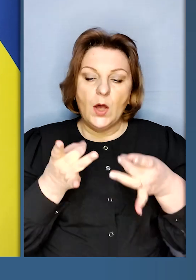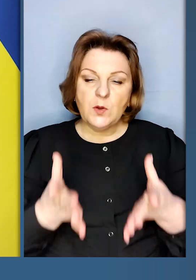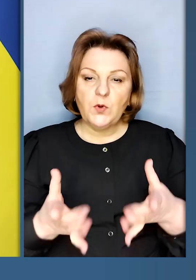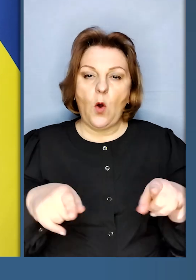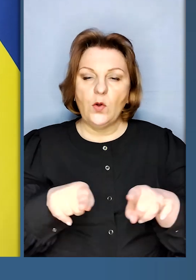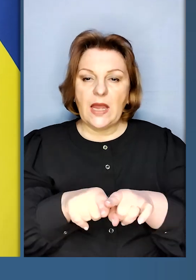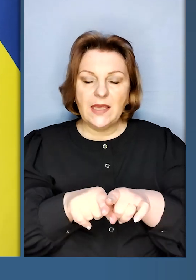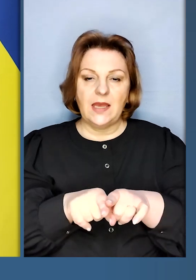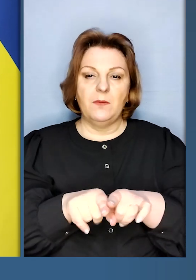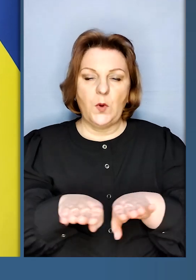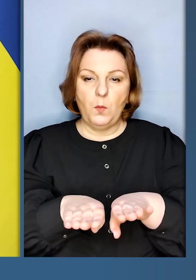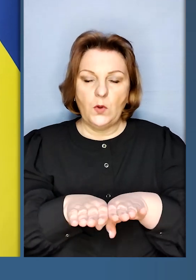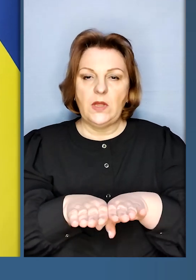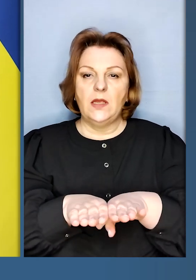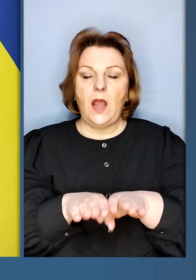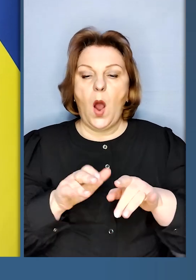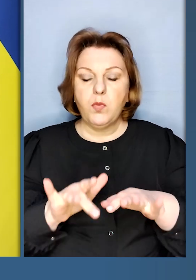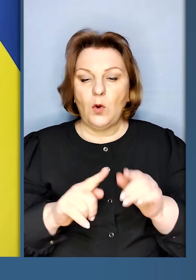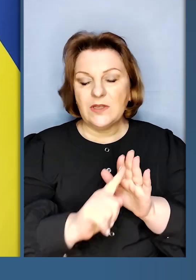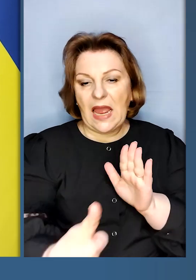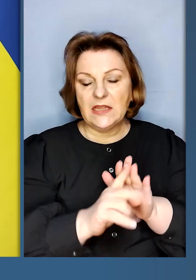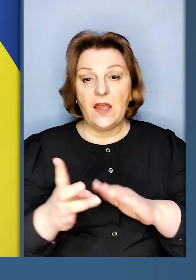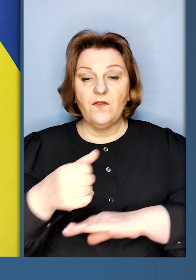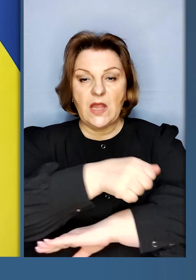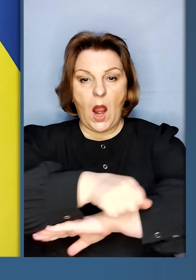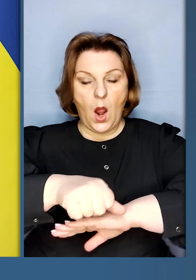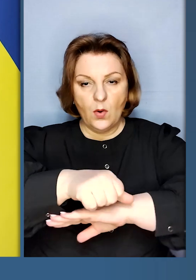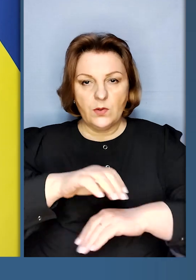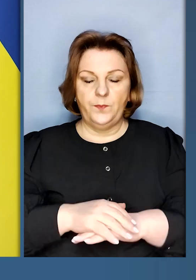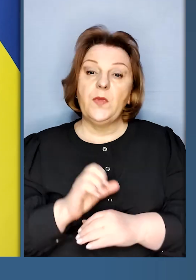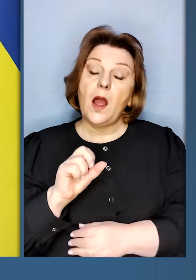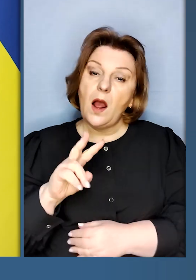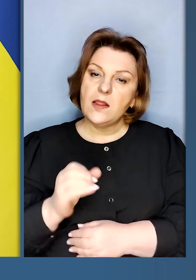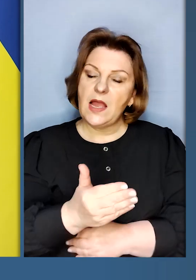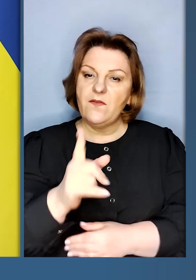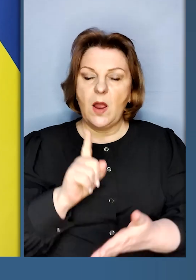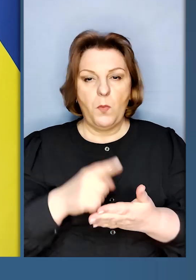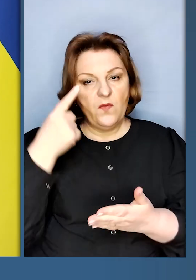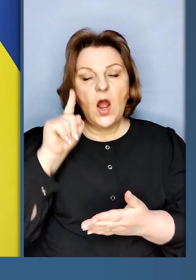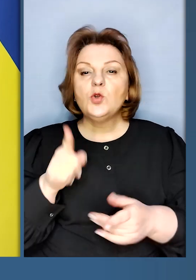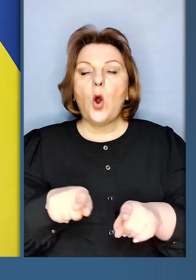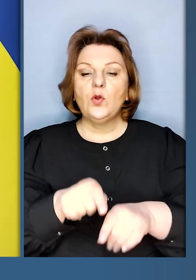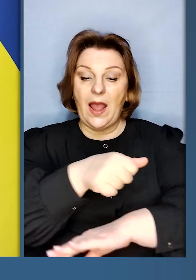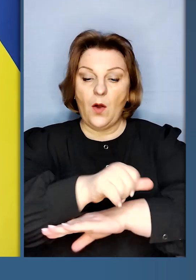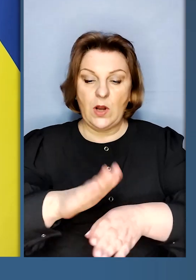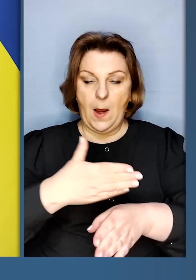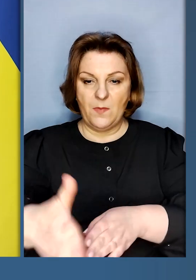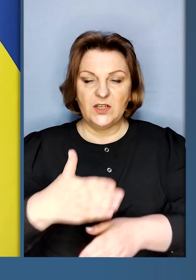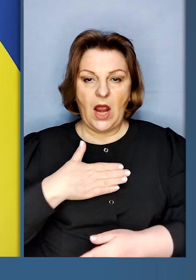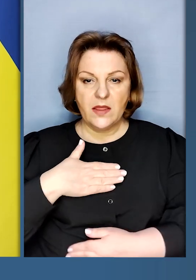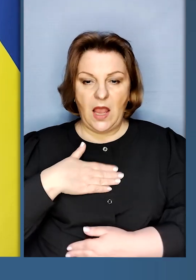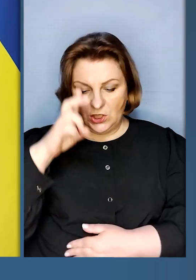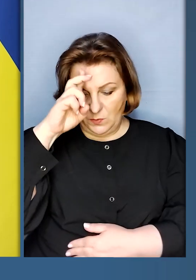подібних процесів на кордоні. Але ви повинні знати, що таке кордон між нашими